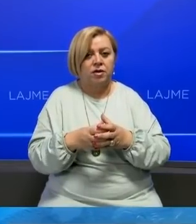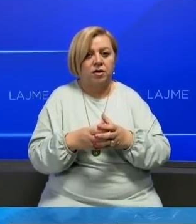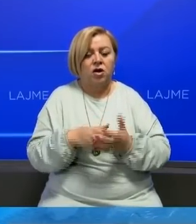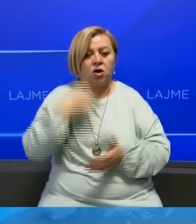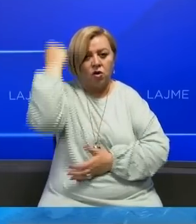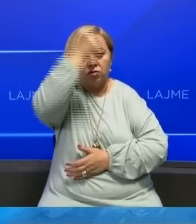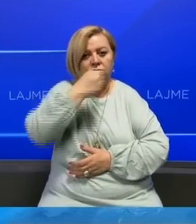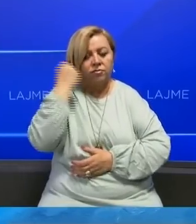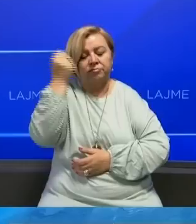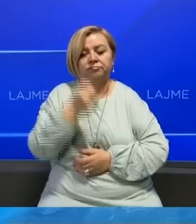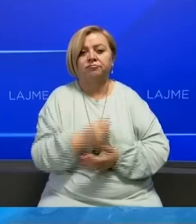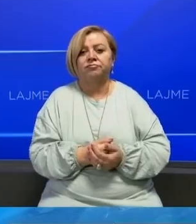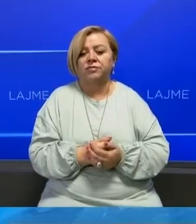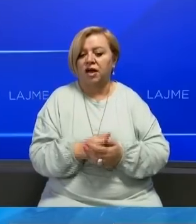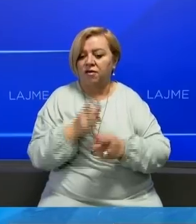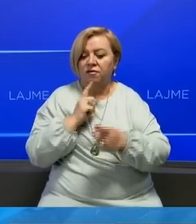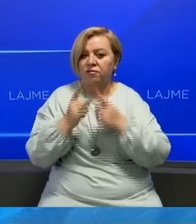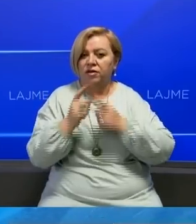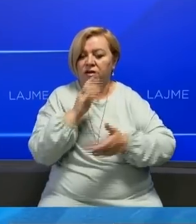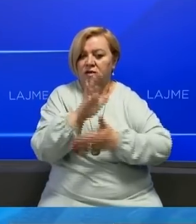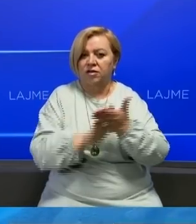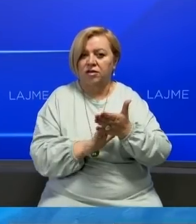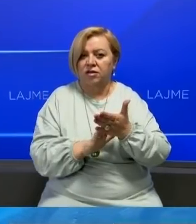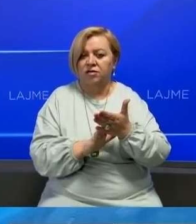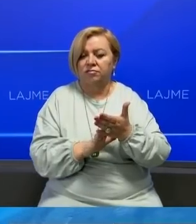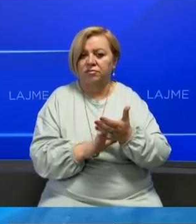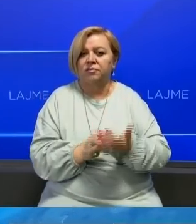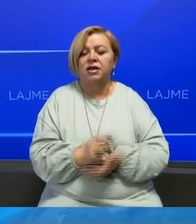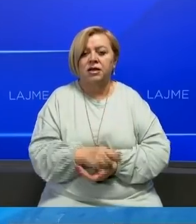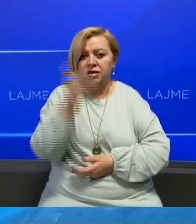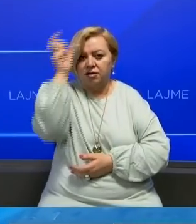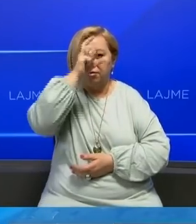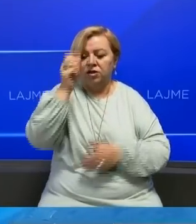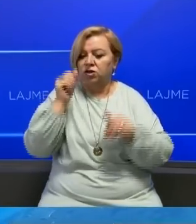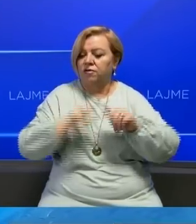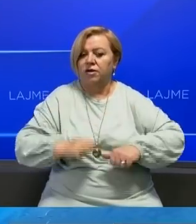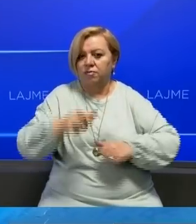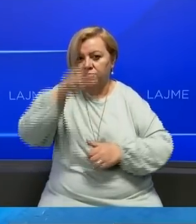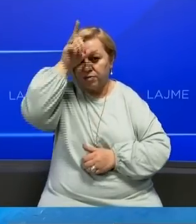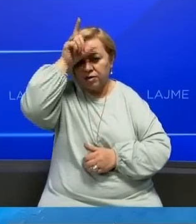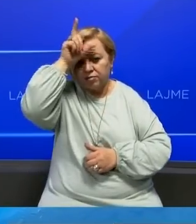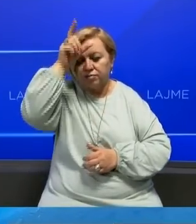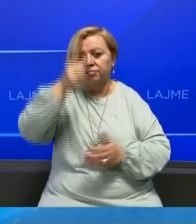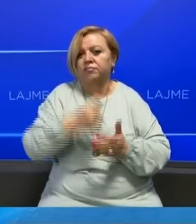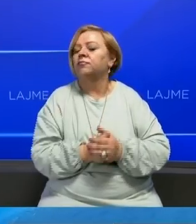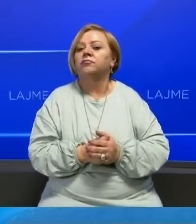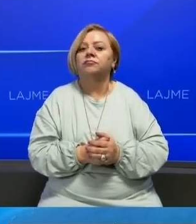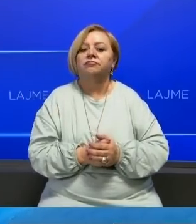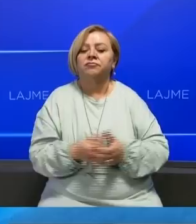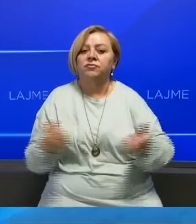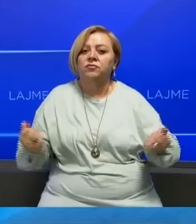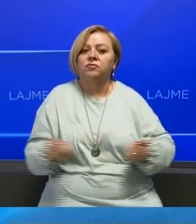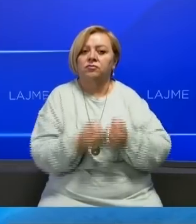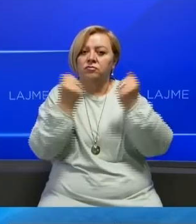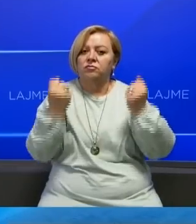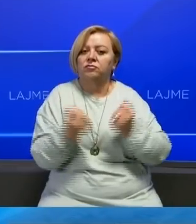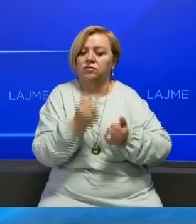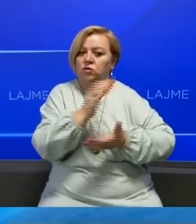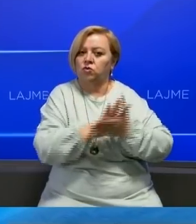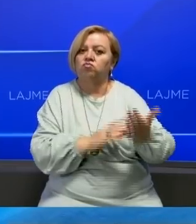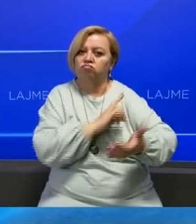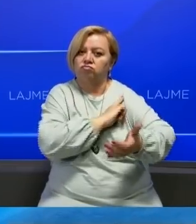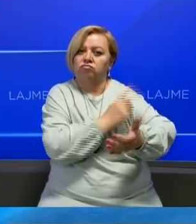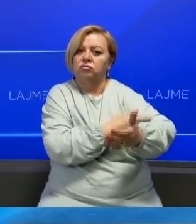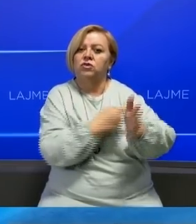e bashkimit Evropian, i nisën bisedimet e paches me palën Serbe, Qeveria në Beograd nisi ushtrimet për të të reguar muskujt e luftës.